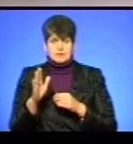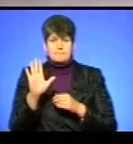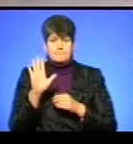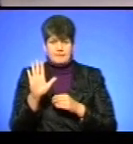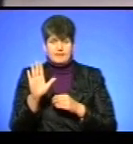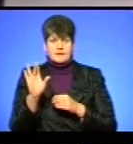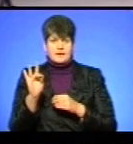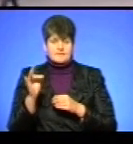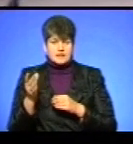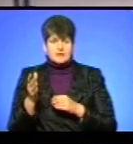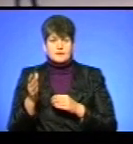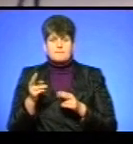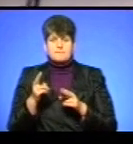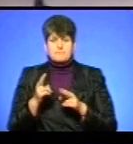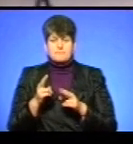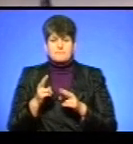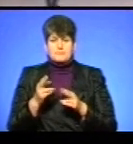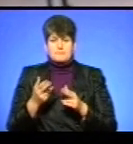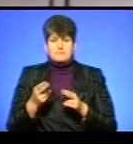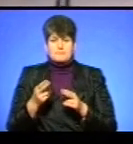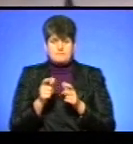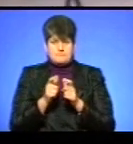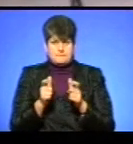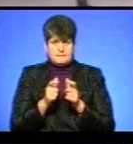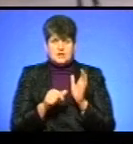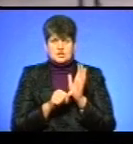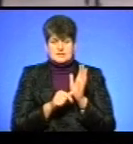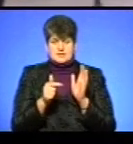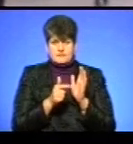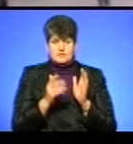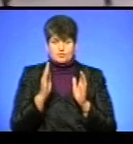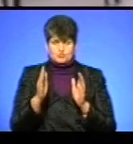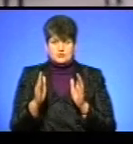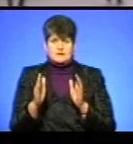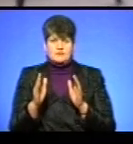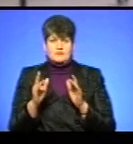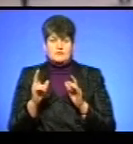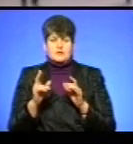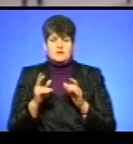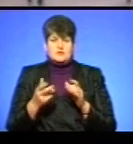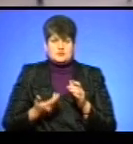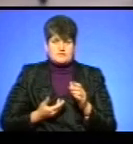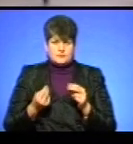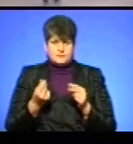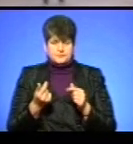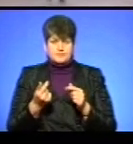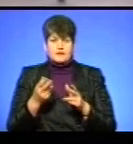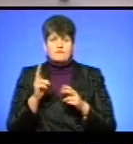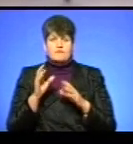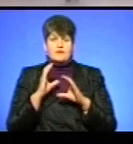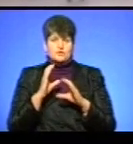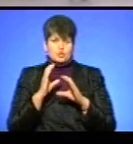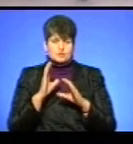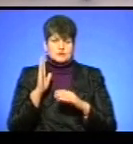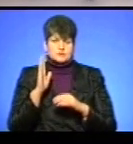гривень безготівковий в тролейбусах, 6 гривень буде готівковий в тролейбусах. В автобусах безготівковий тариф буде